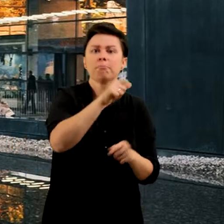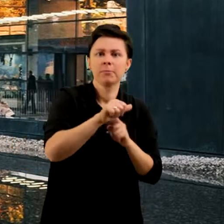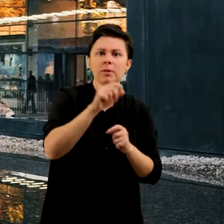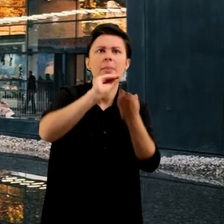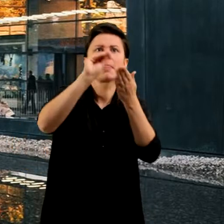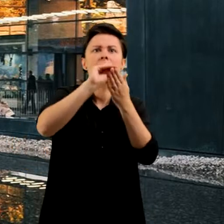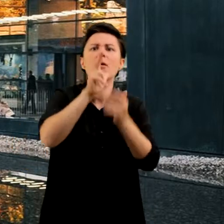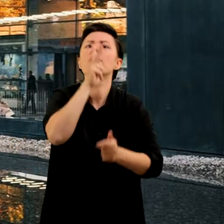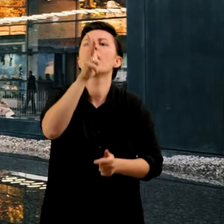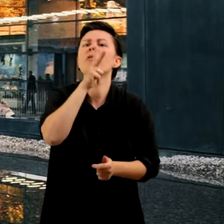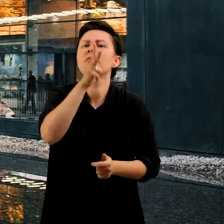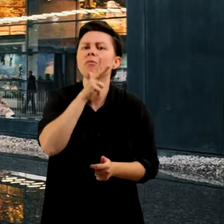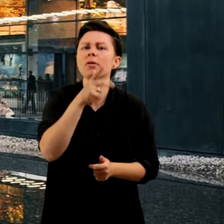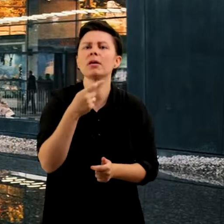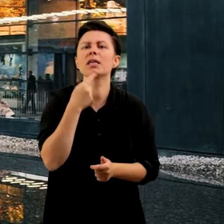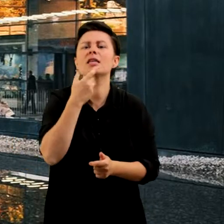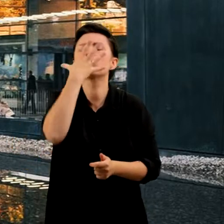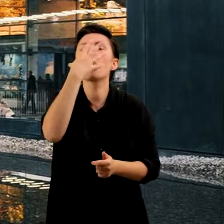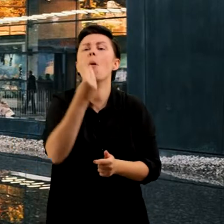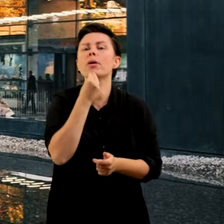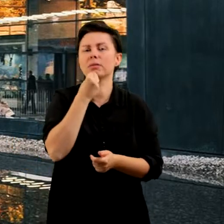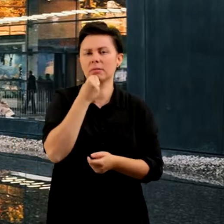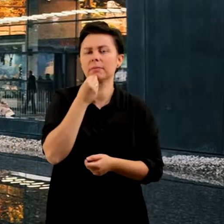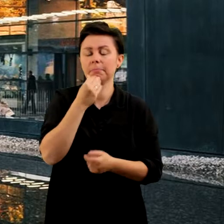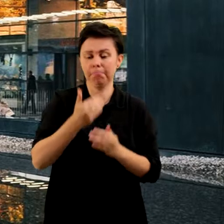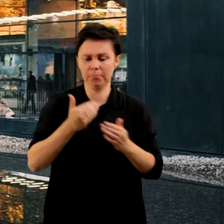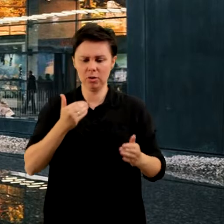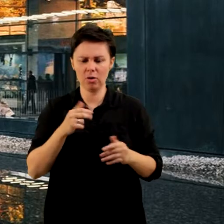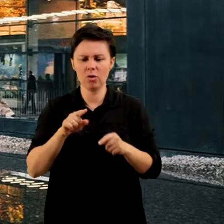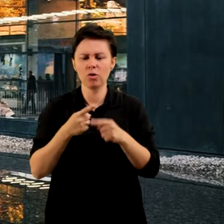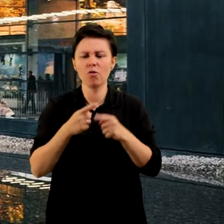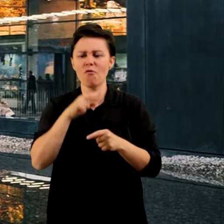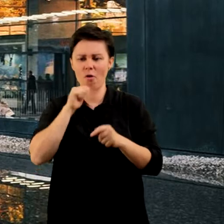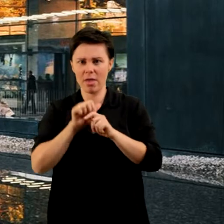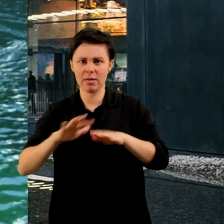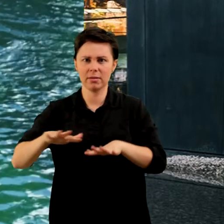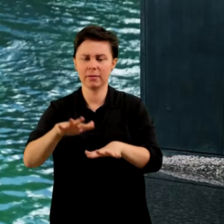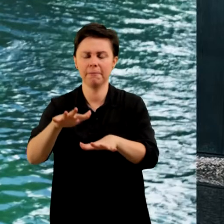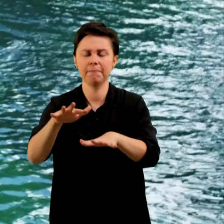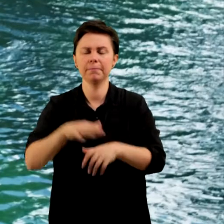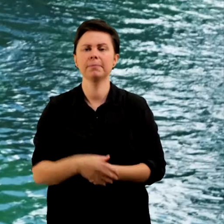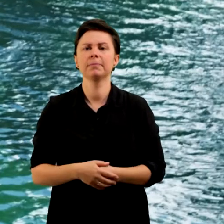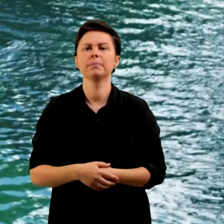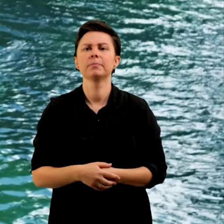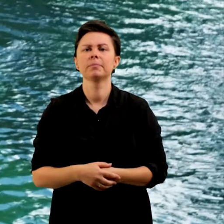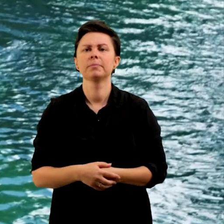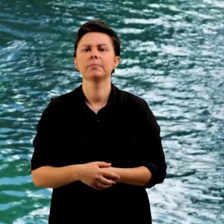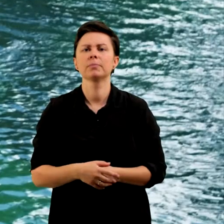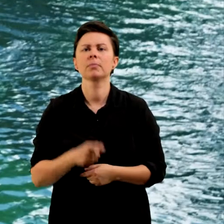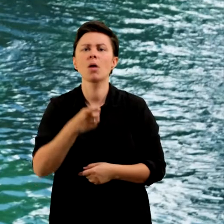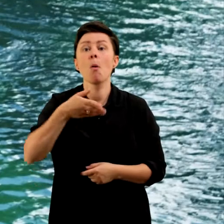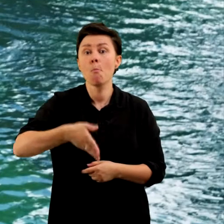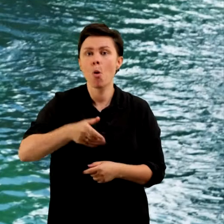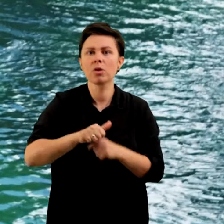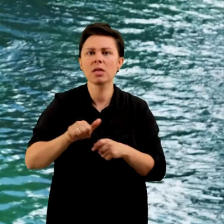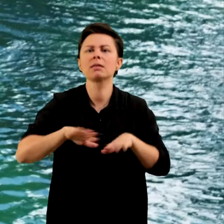czerwony napis Afrykarium w języku obrazkowym. Przed budynkiem mieści się mała tafla wody. Od południa